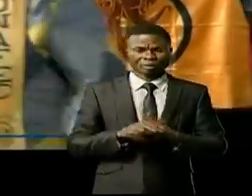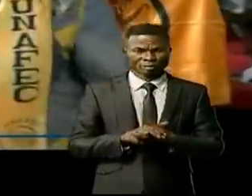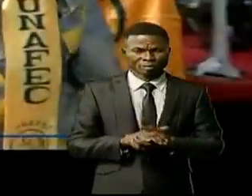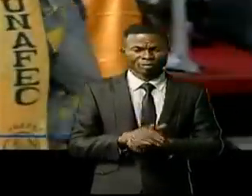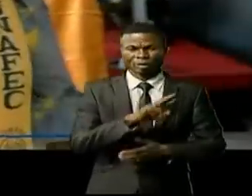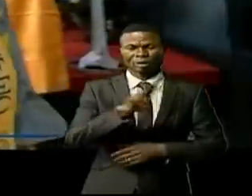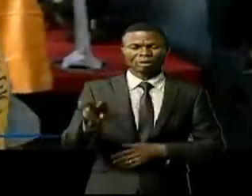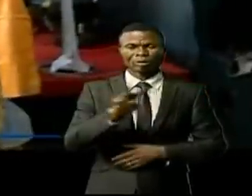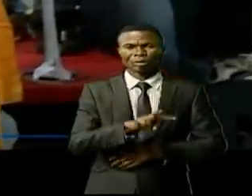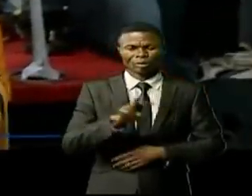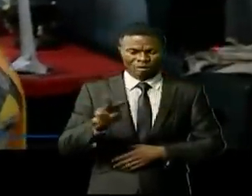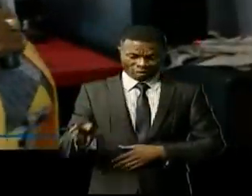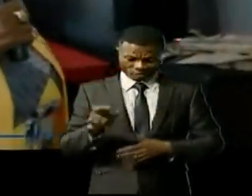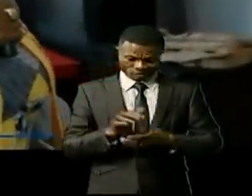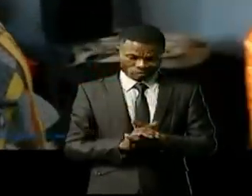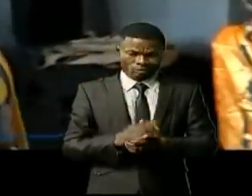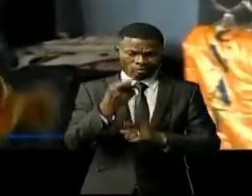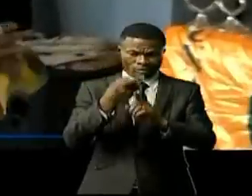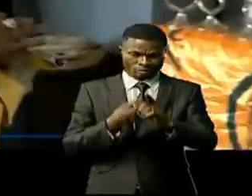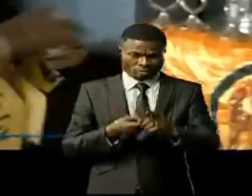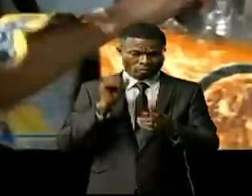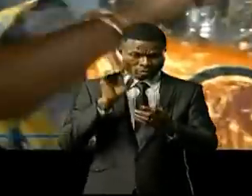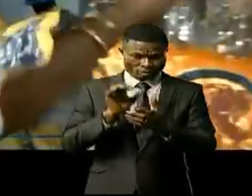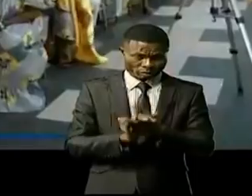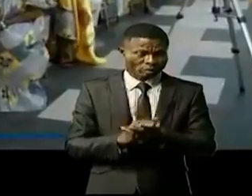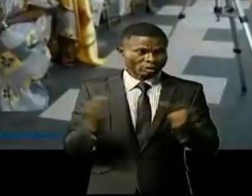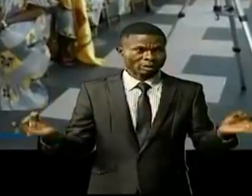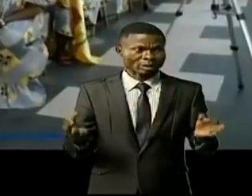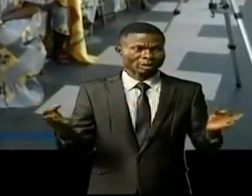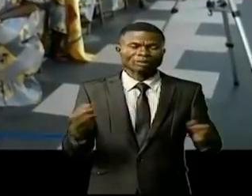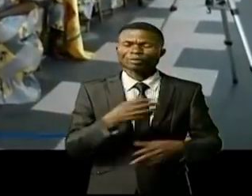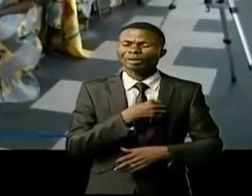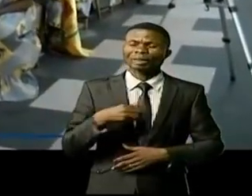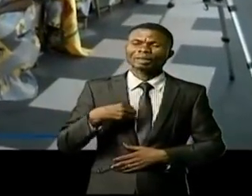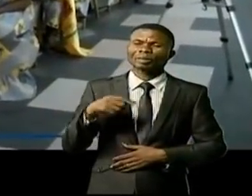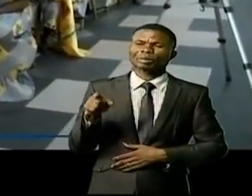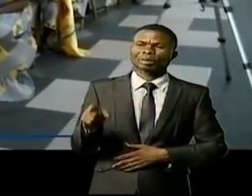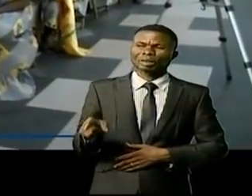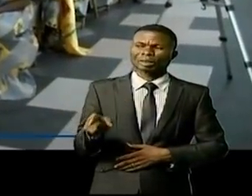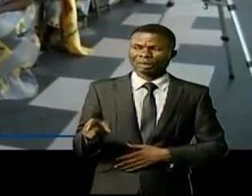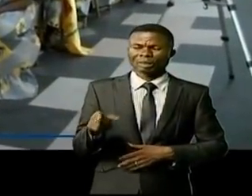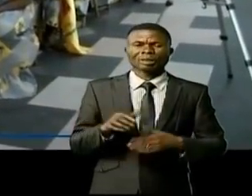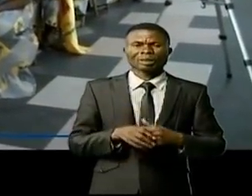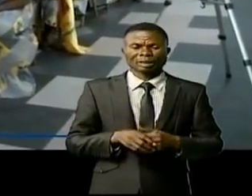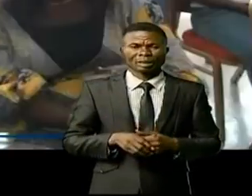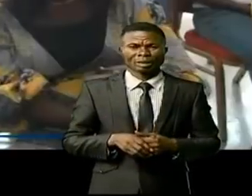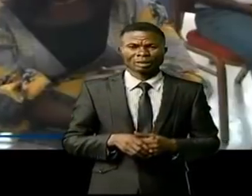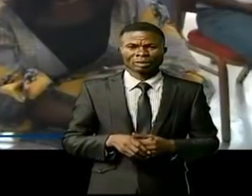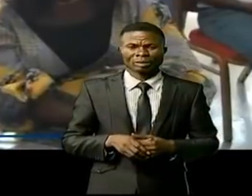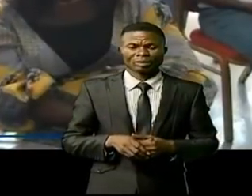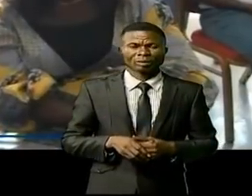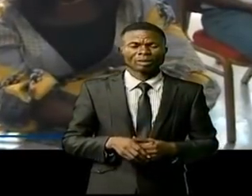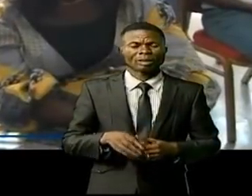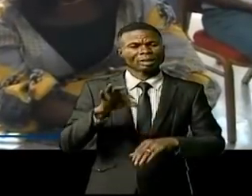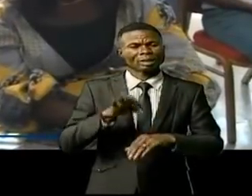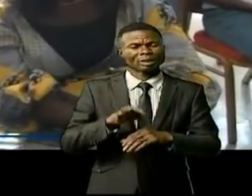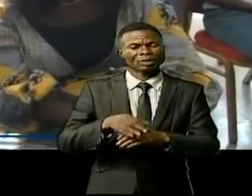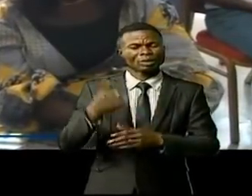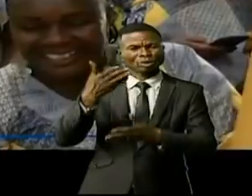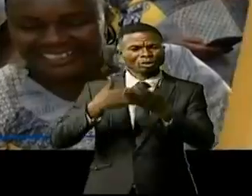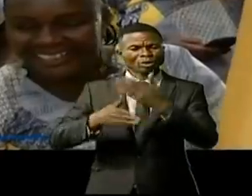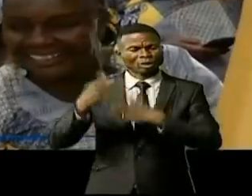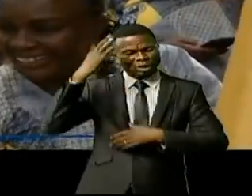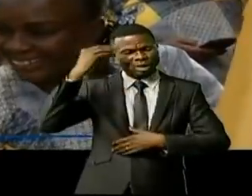2022 à la clôture du mois de mars consacrée à la lutte pour le droit des femmes. Elles avouent avoir saisi l'essence, la nature et l